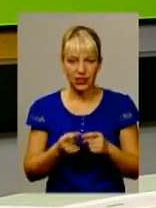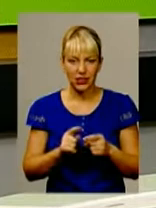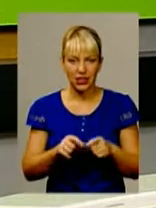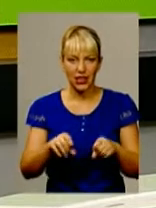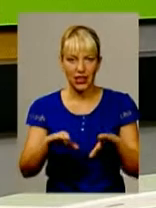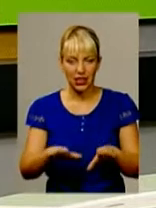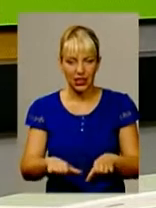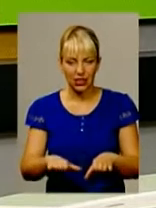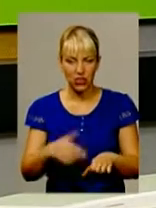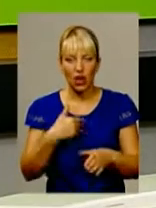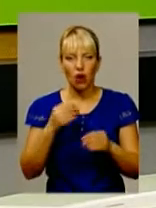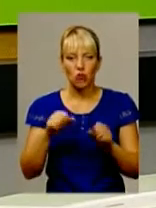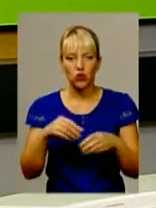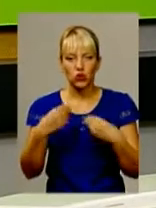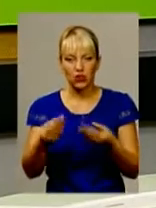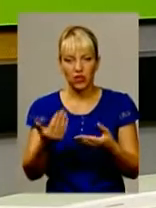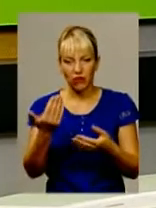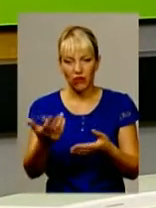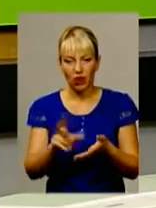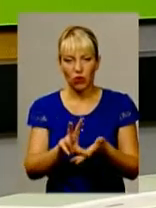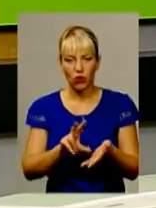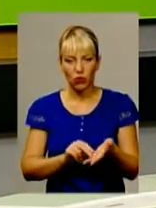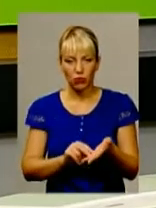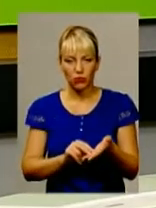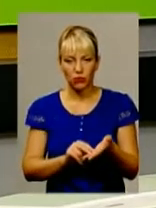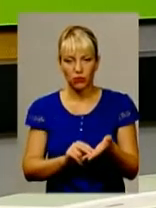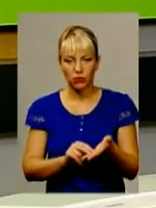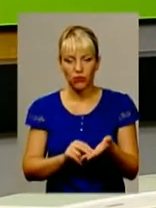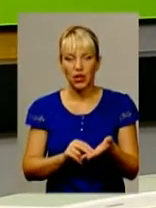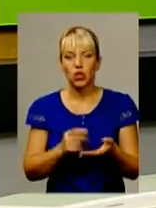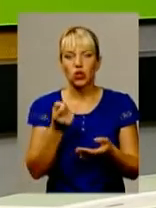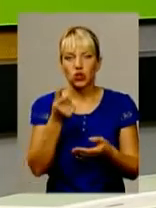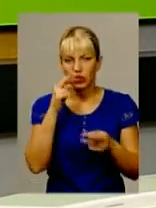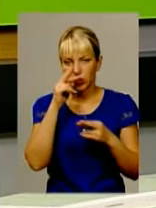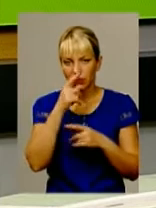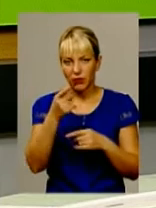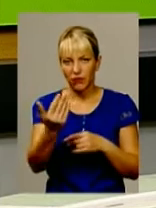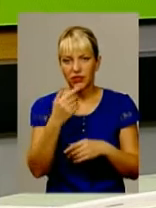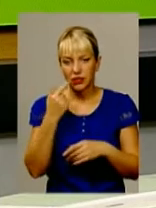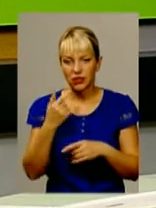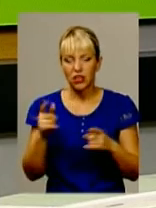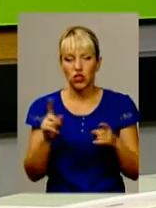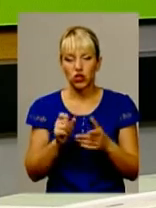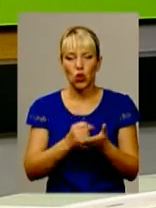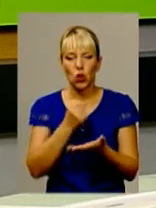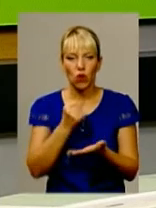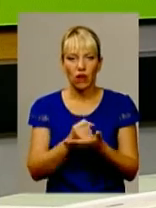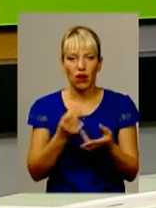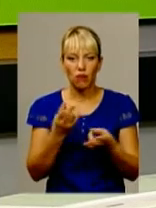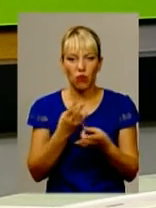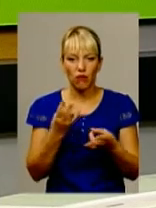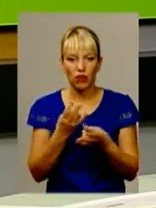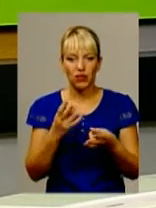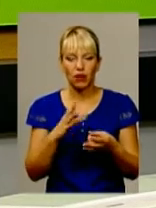Ви трошки не точно уставкуєте. Значить, ухвала має бути оскаржена протягом п'яти днів